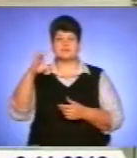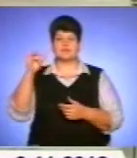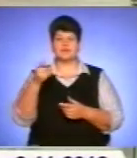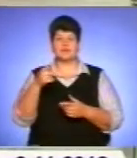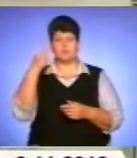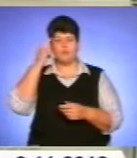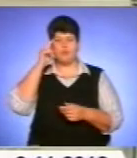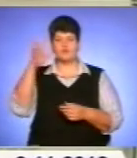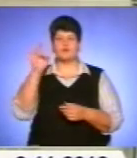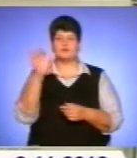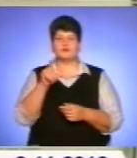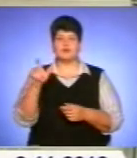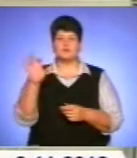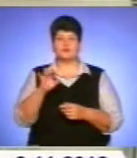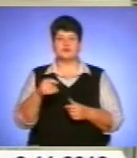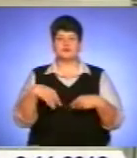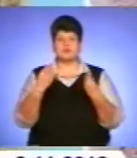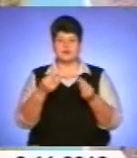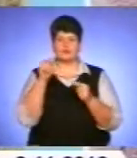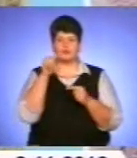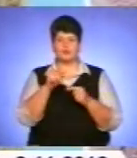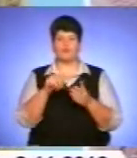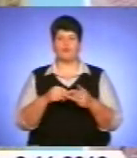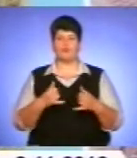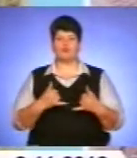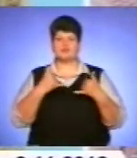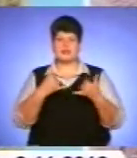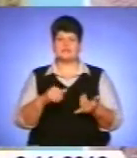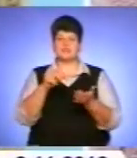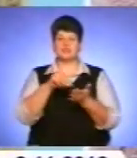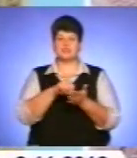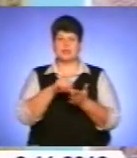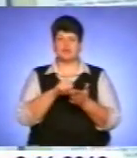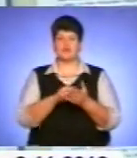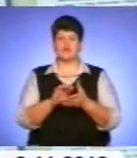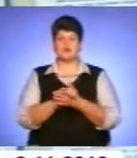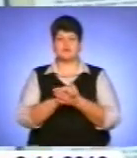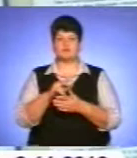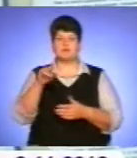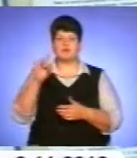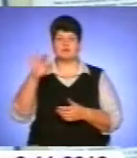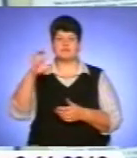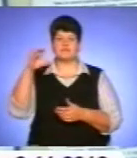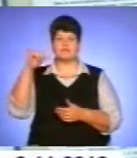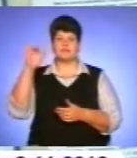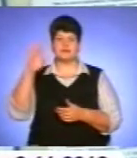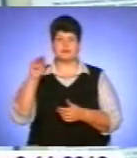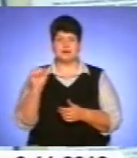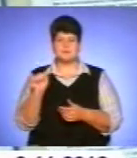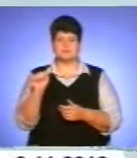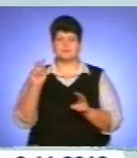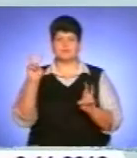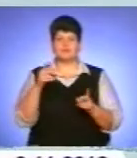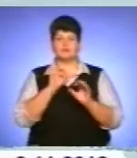присвоєння Богдану Лепкому звання «Почесний член Товариства «Просвіта». Стаття про Богдана Лепкого містить короткий огляд його